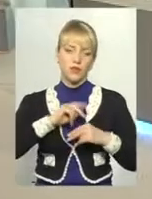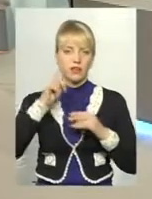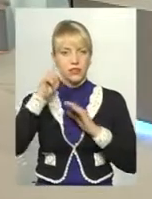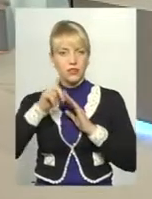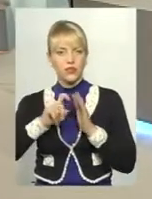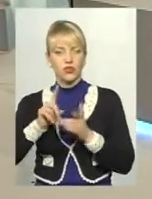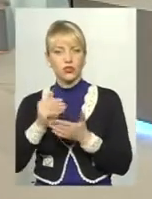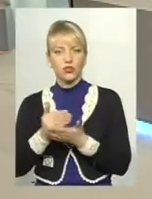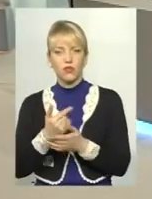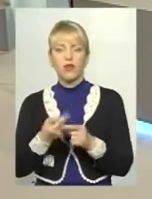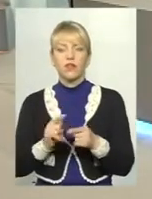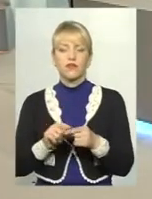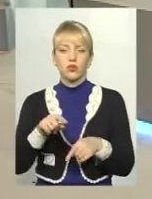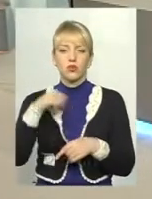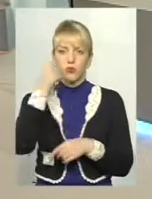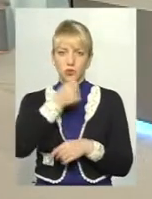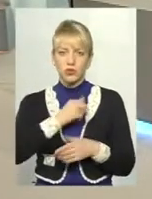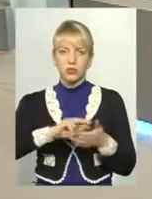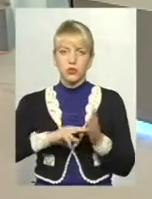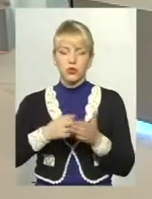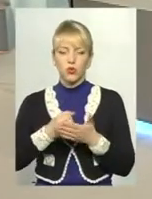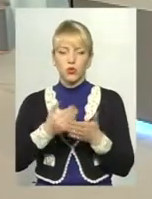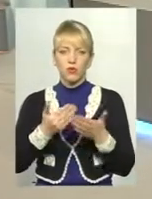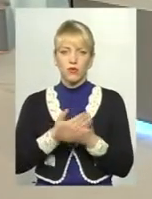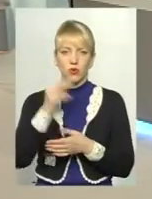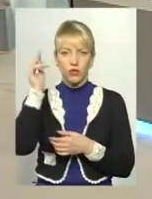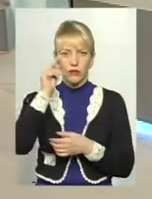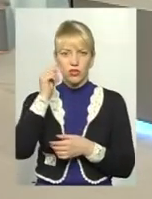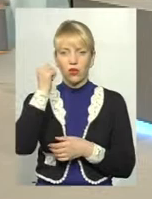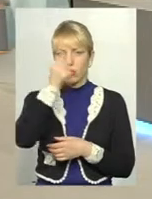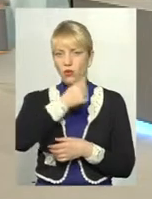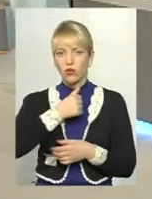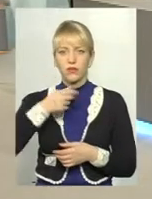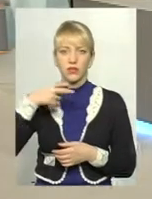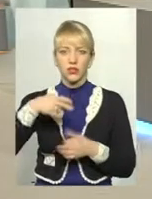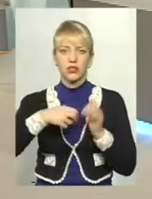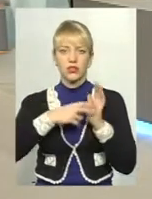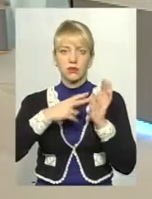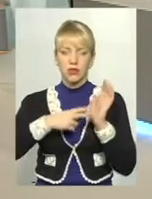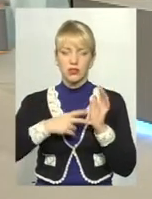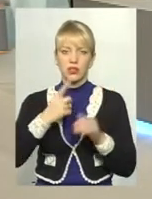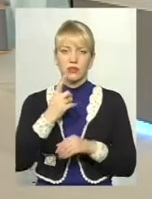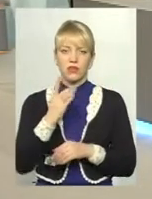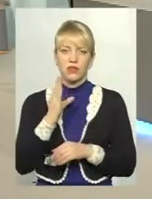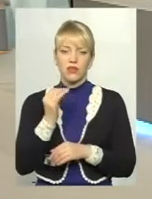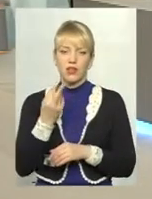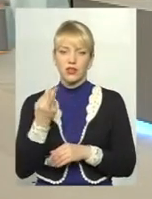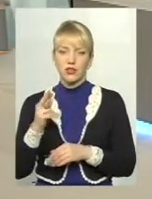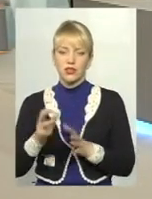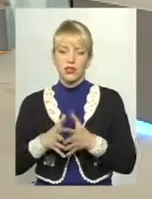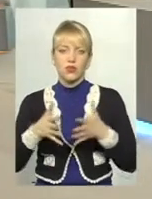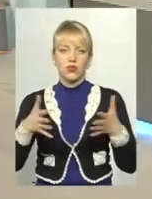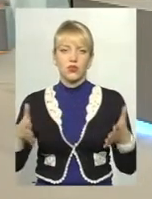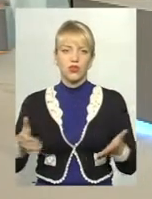нове. І в цьому році ми плануємо до нового навчального року, 2017-го, з 1 вересня, значно розширити